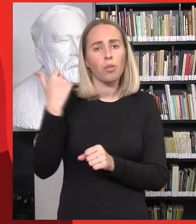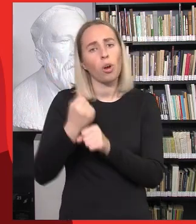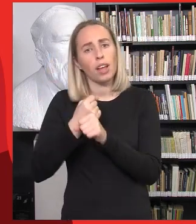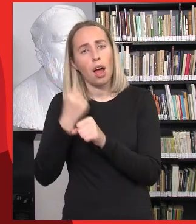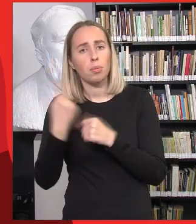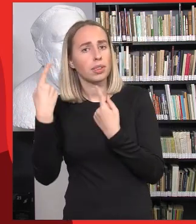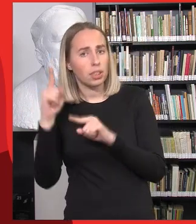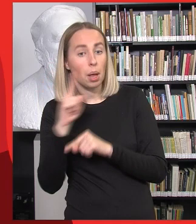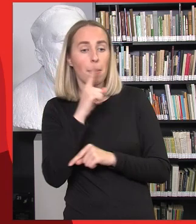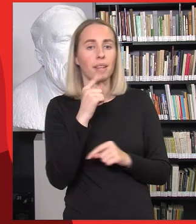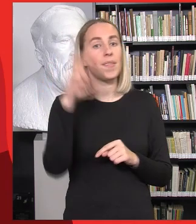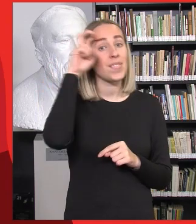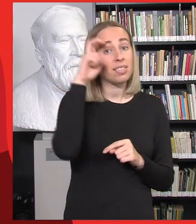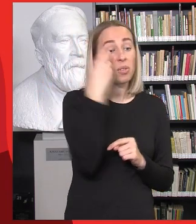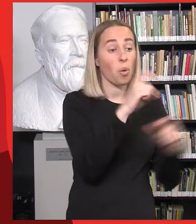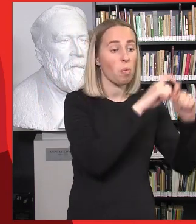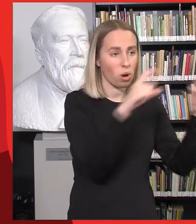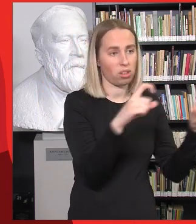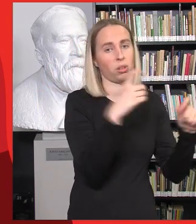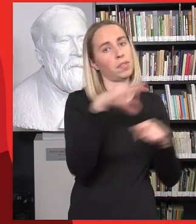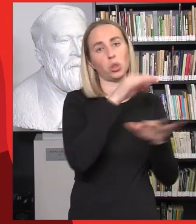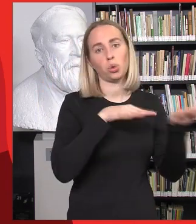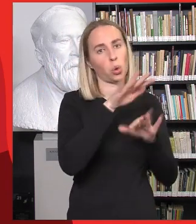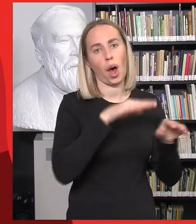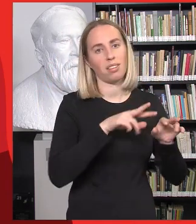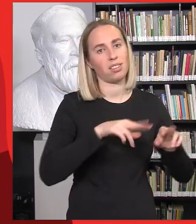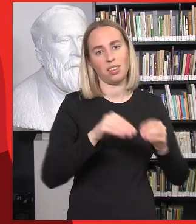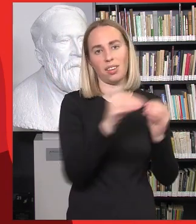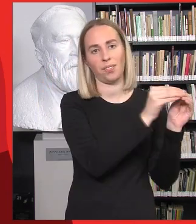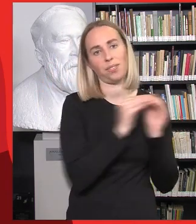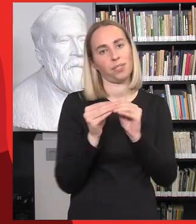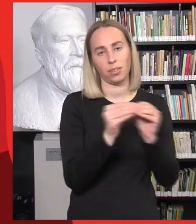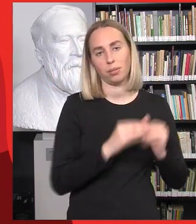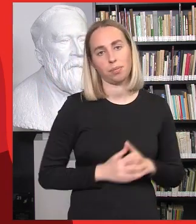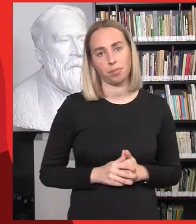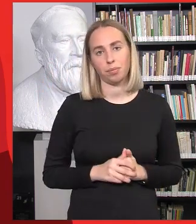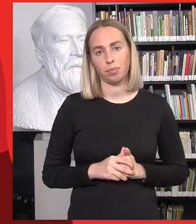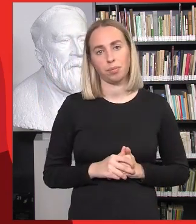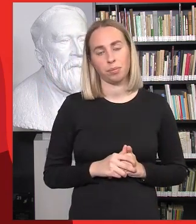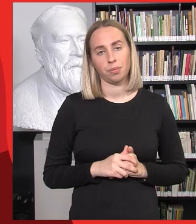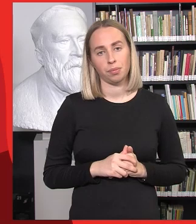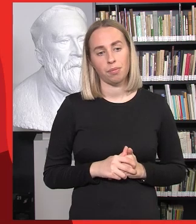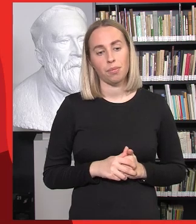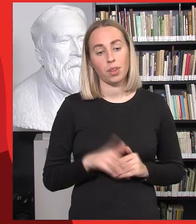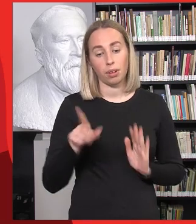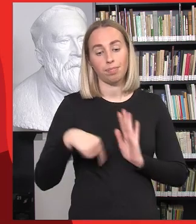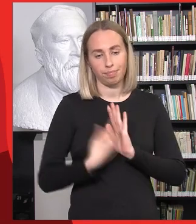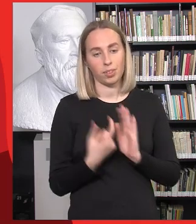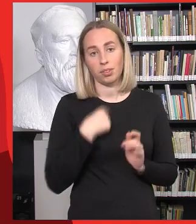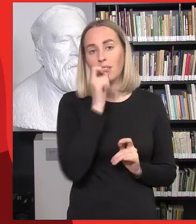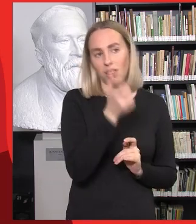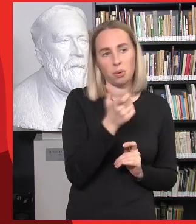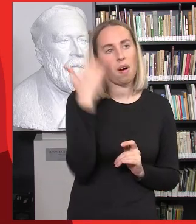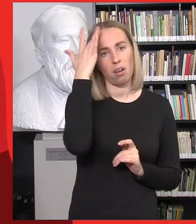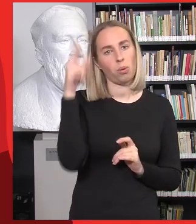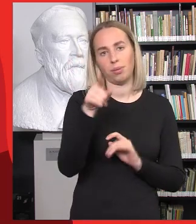tose valstybinėse mokyklose situacija yra gana panaši. Ir manau, kad ta atsakantį klausimą nemanau, kad skiriasi